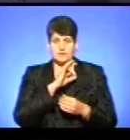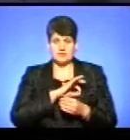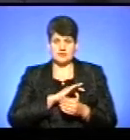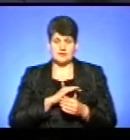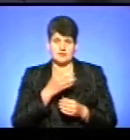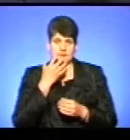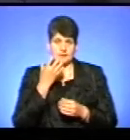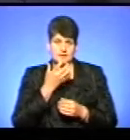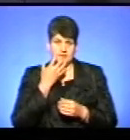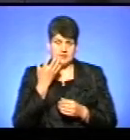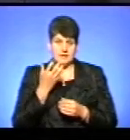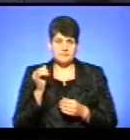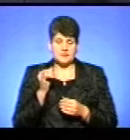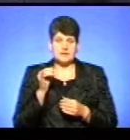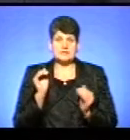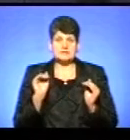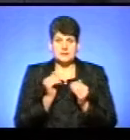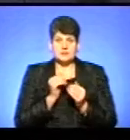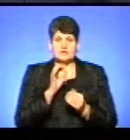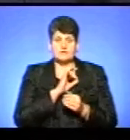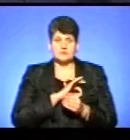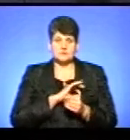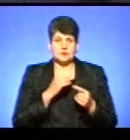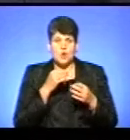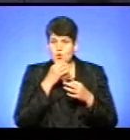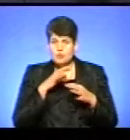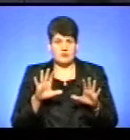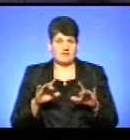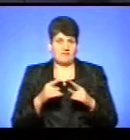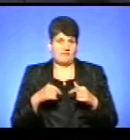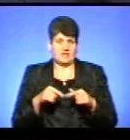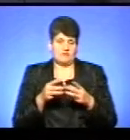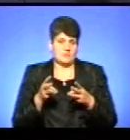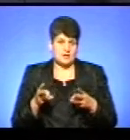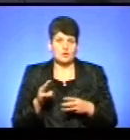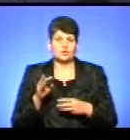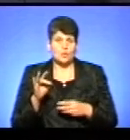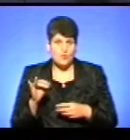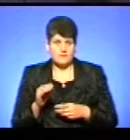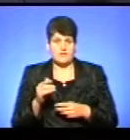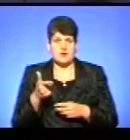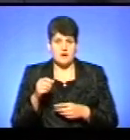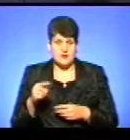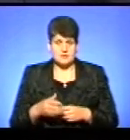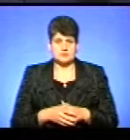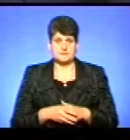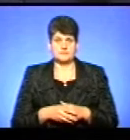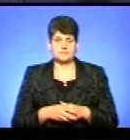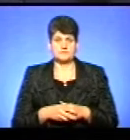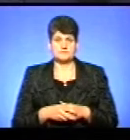енергії нашої і зменшення споживання нами любих видів палива, в тому числі і торфу, і тому числі і газу. Тому ми